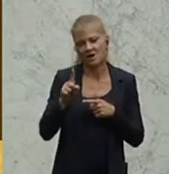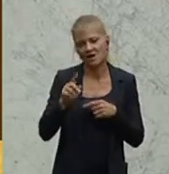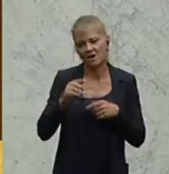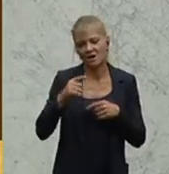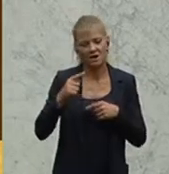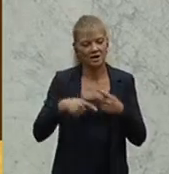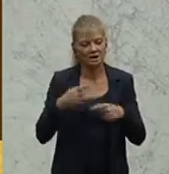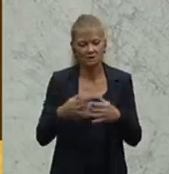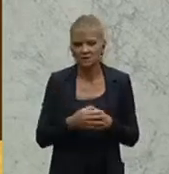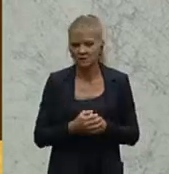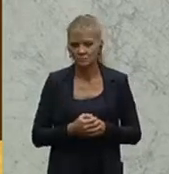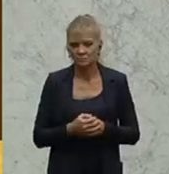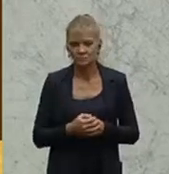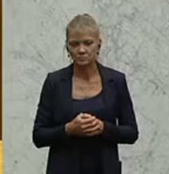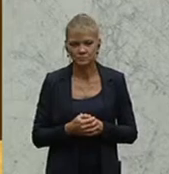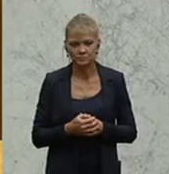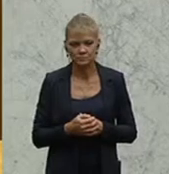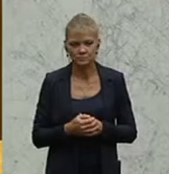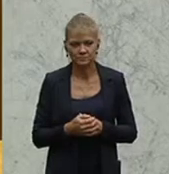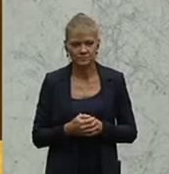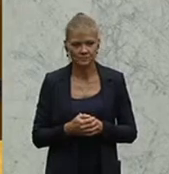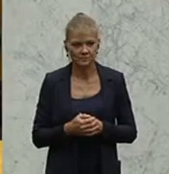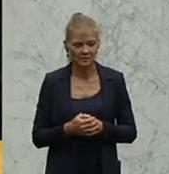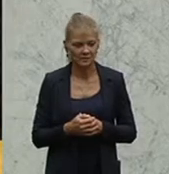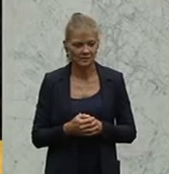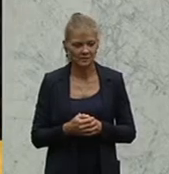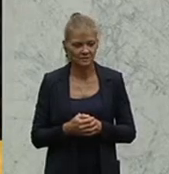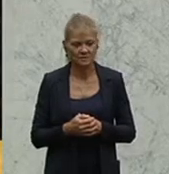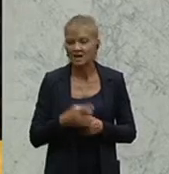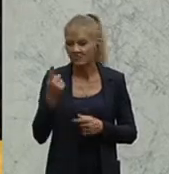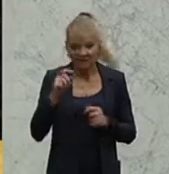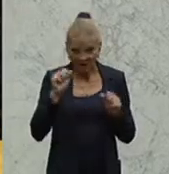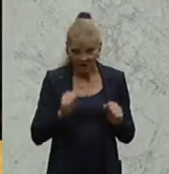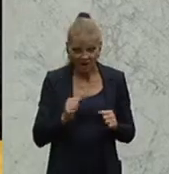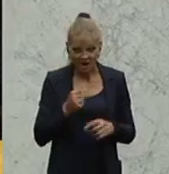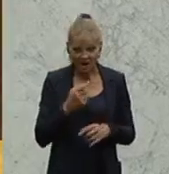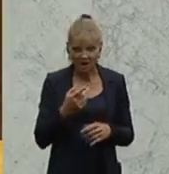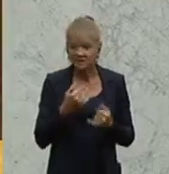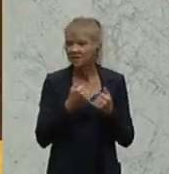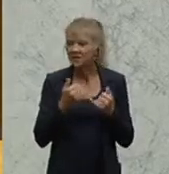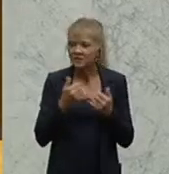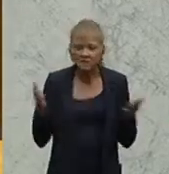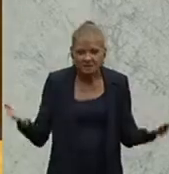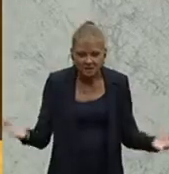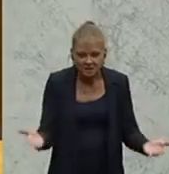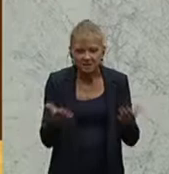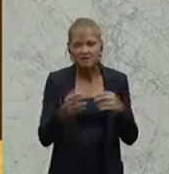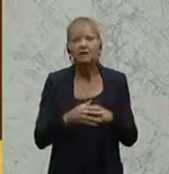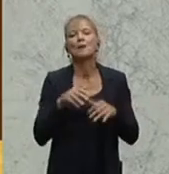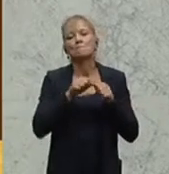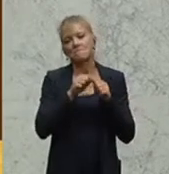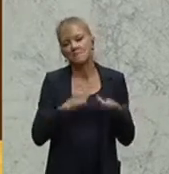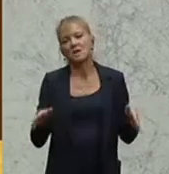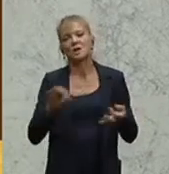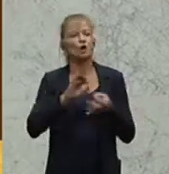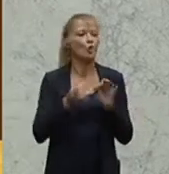halte ich für eine Fehlentwicklung. Weil wer kann kampagnisieren? Es können die Medien kampagnisieren oder jene Leute, die über das